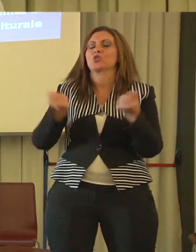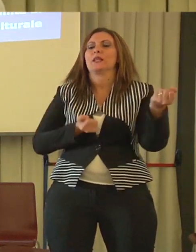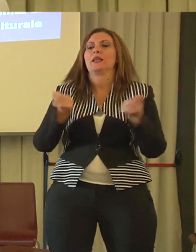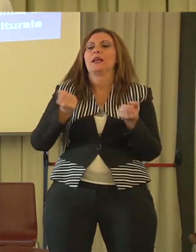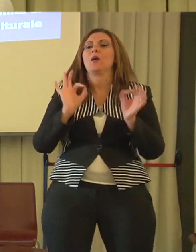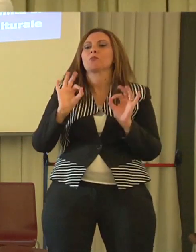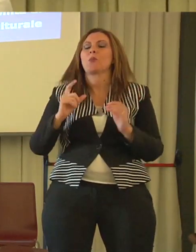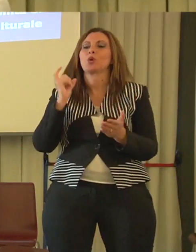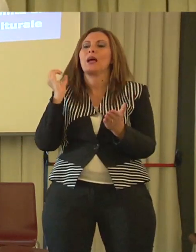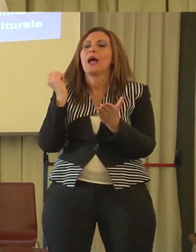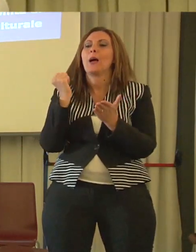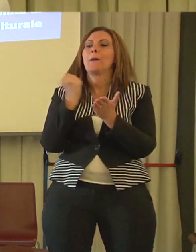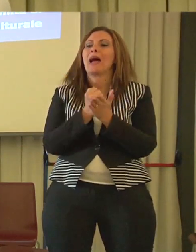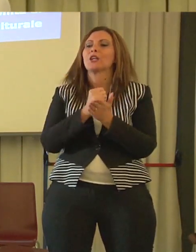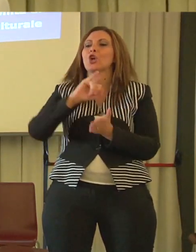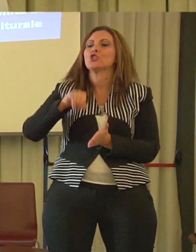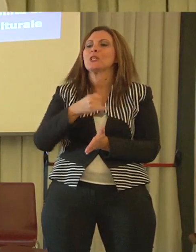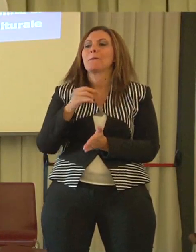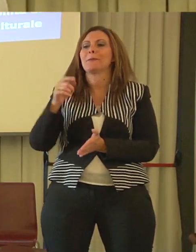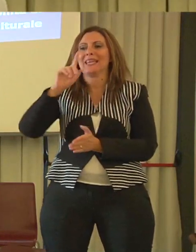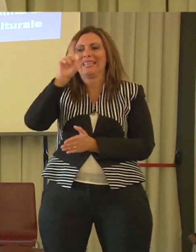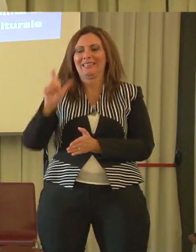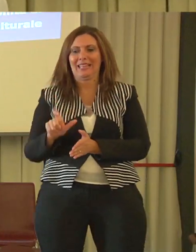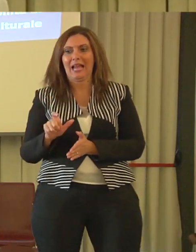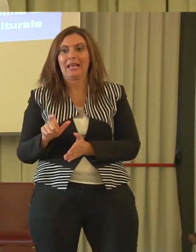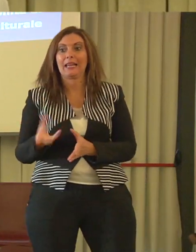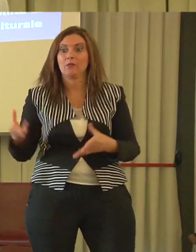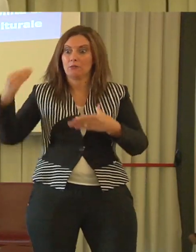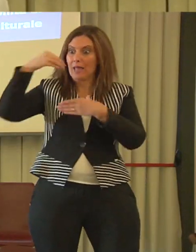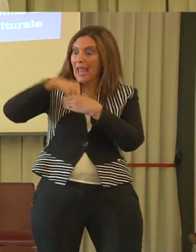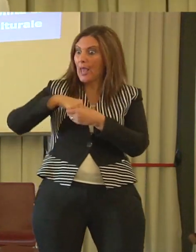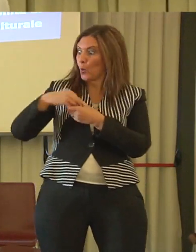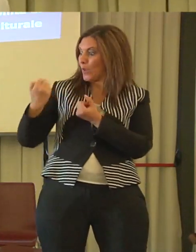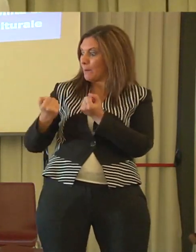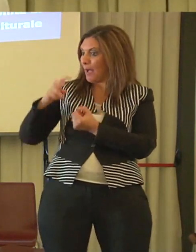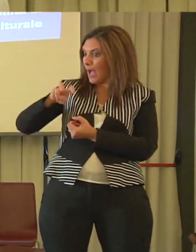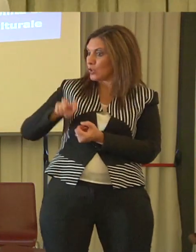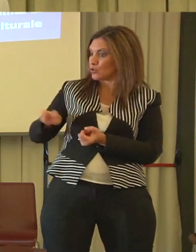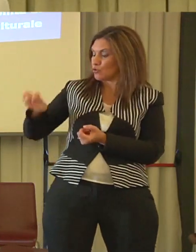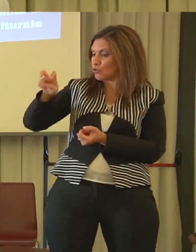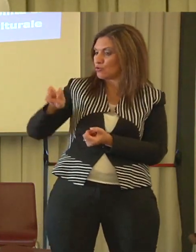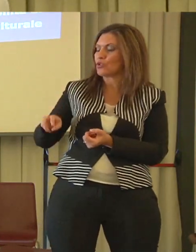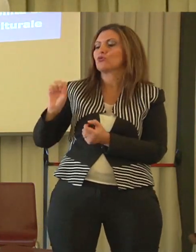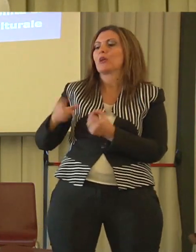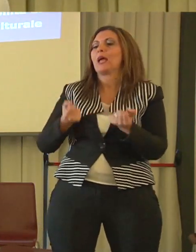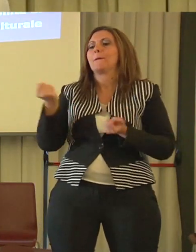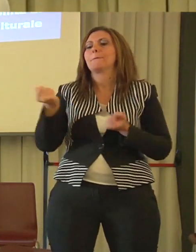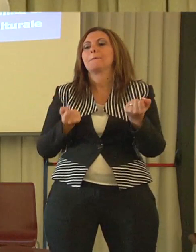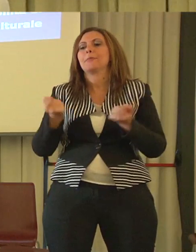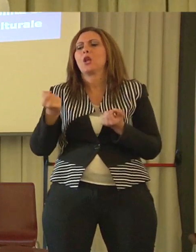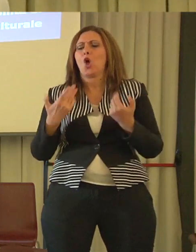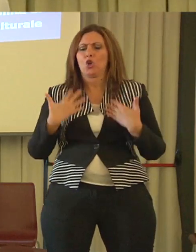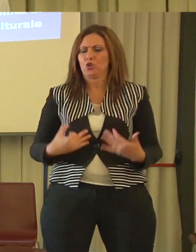nuovi. L'equipaggio era composto da piloti normodotati, da copiloti